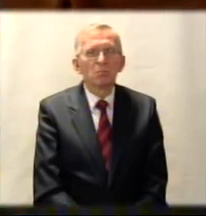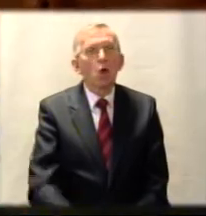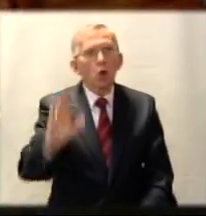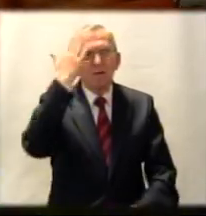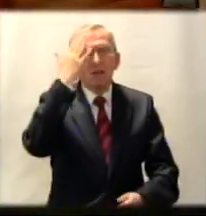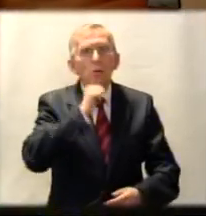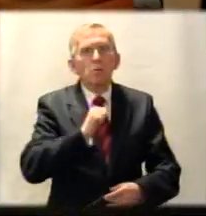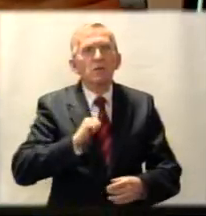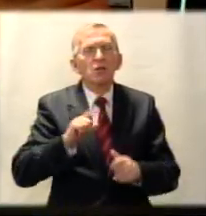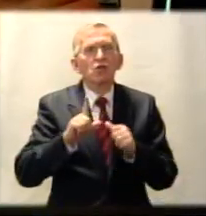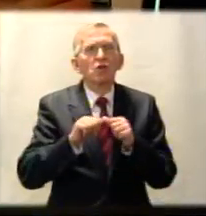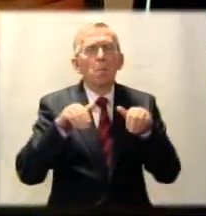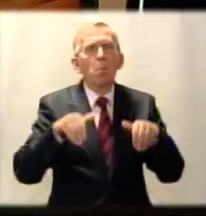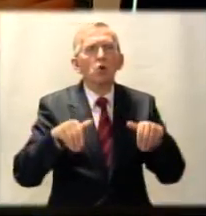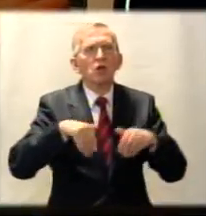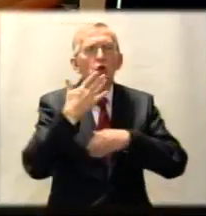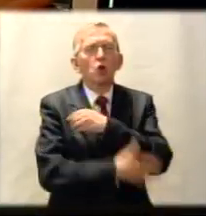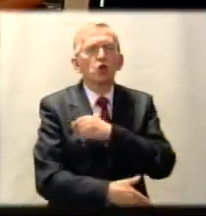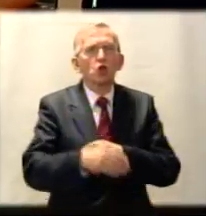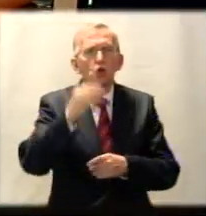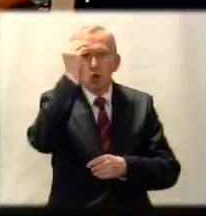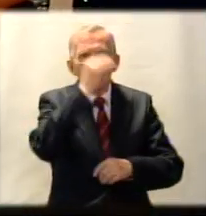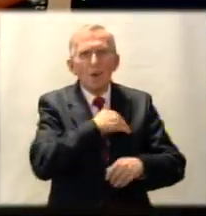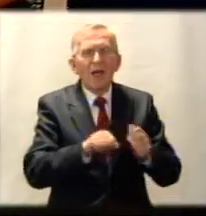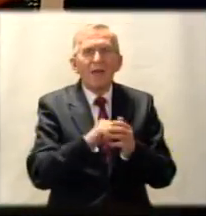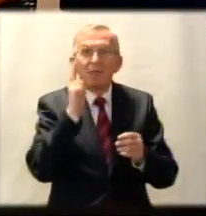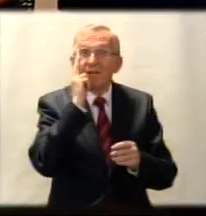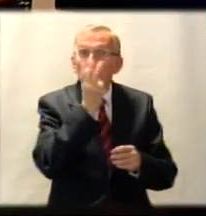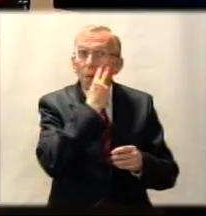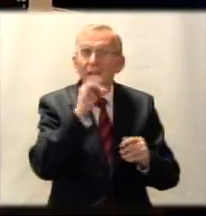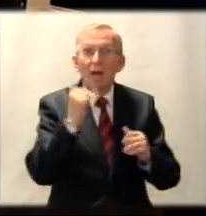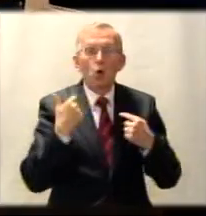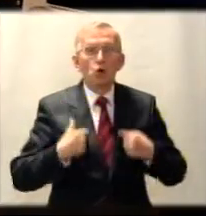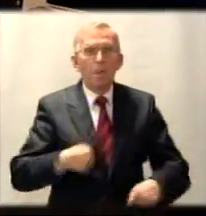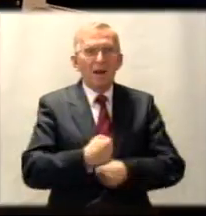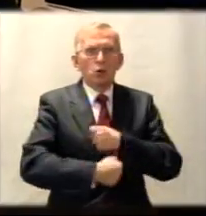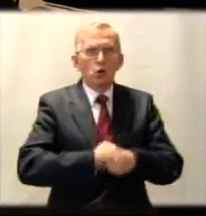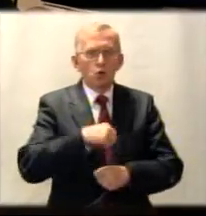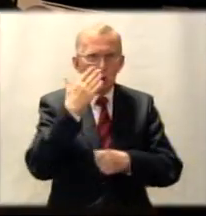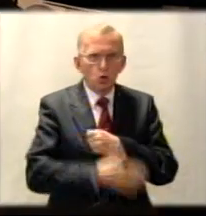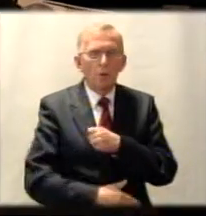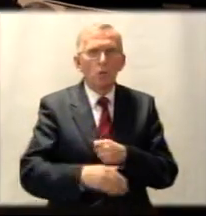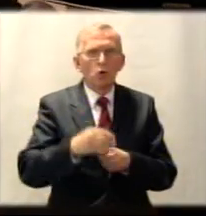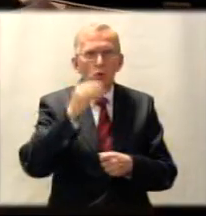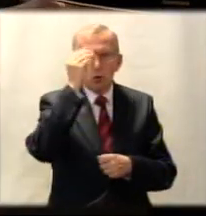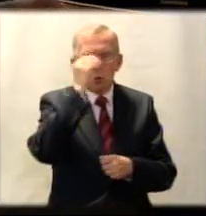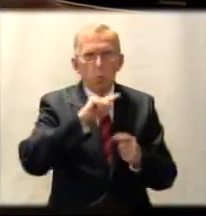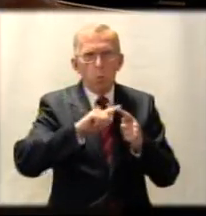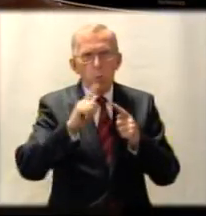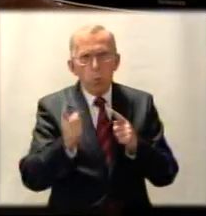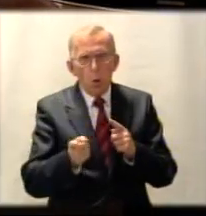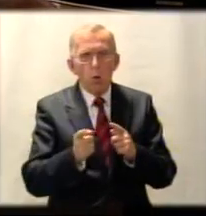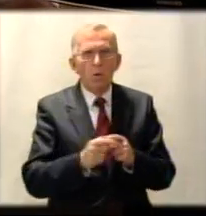Dowiedziałem się o tym, że można skończyć szkołę dla niewidomych. Jako osoba pracująca skończyłem po